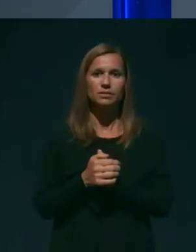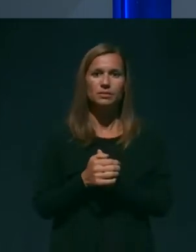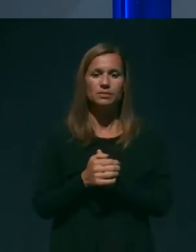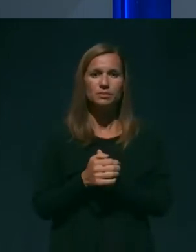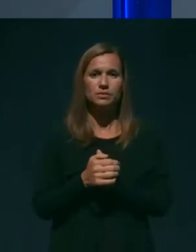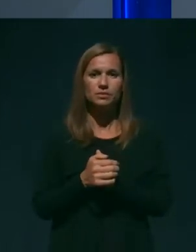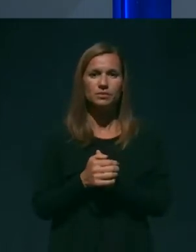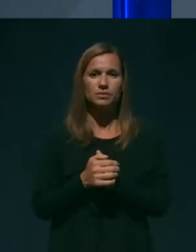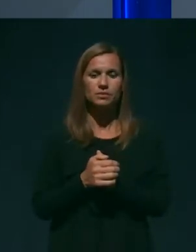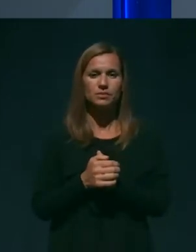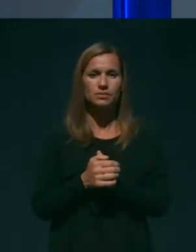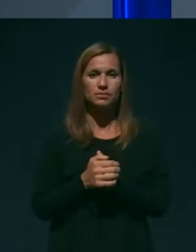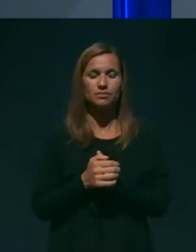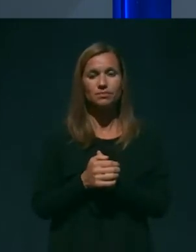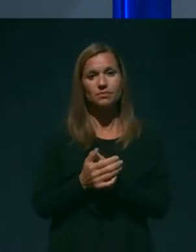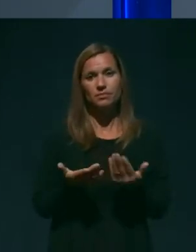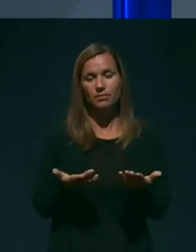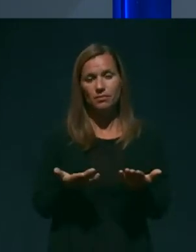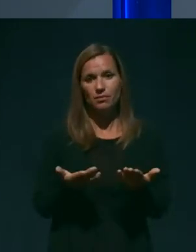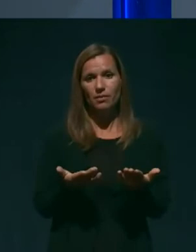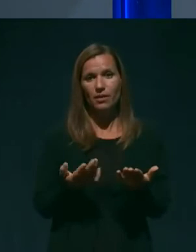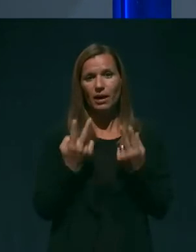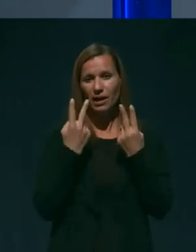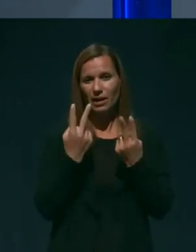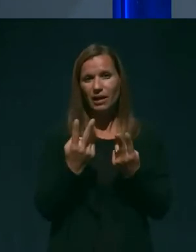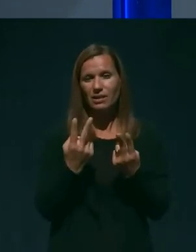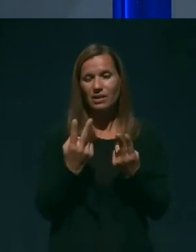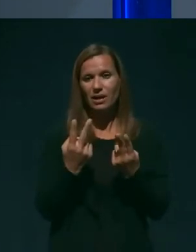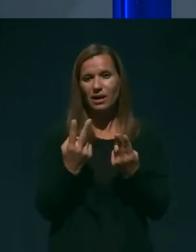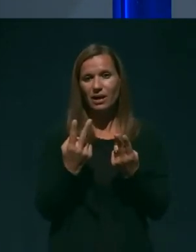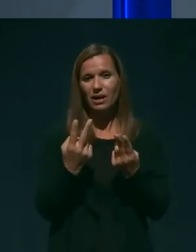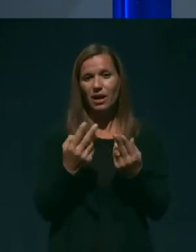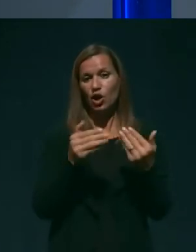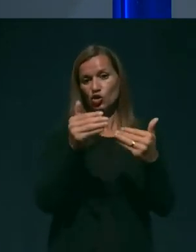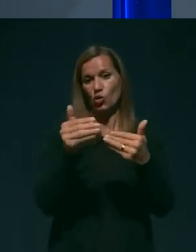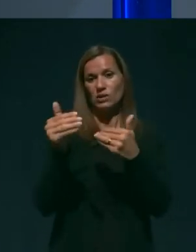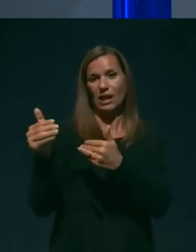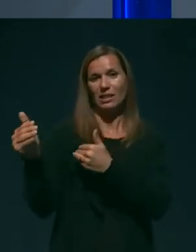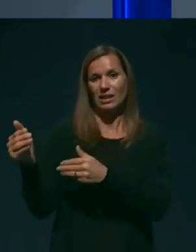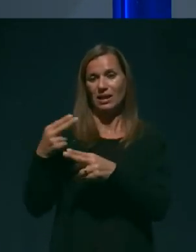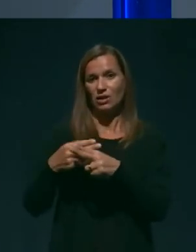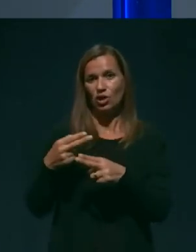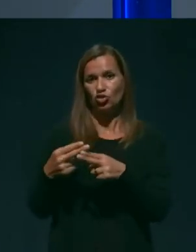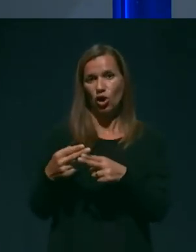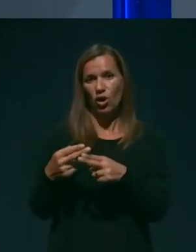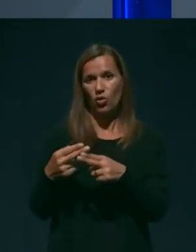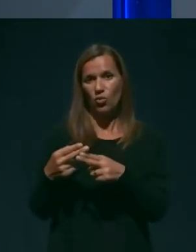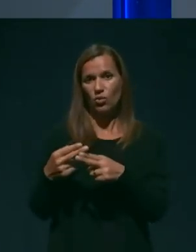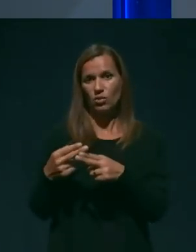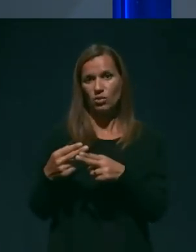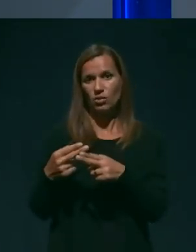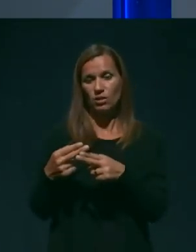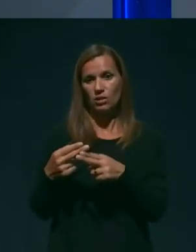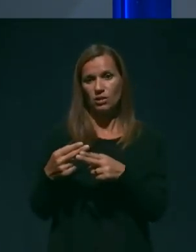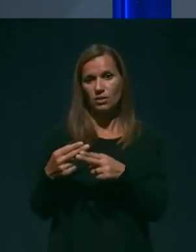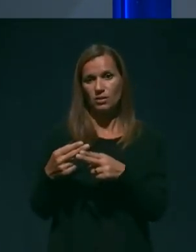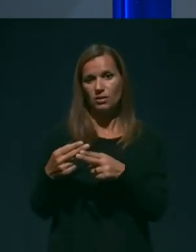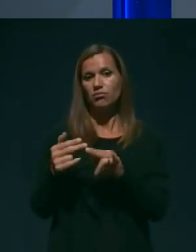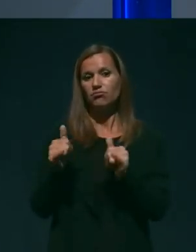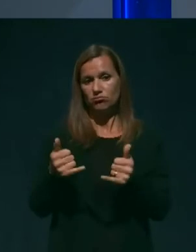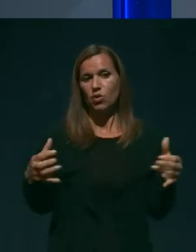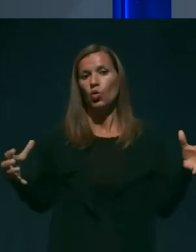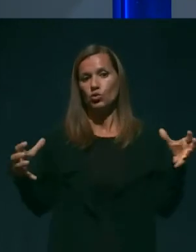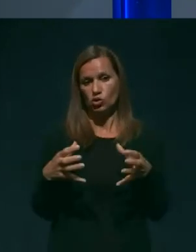Zdaj, kar se tiče sosednih držav, seveda smo vsi zelo pozorni